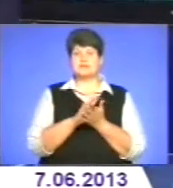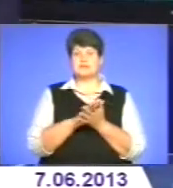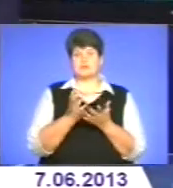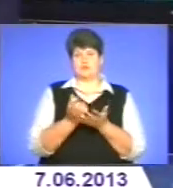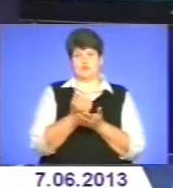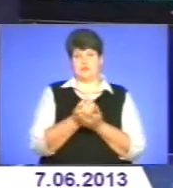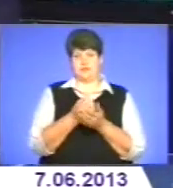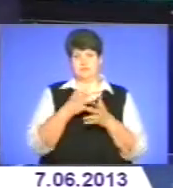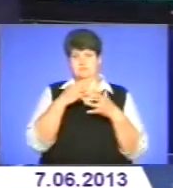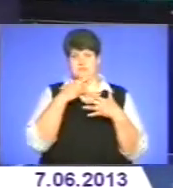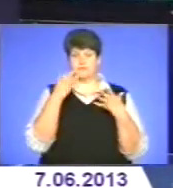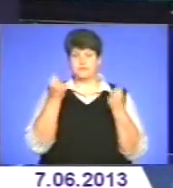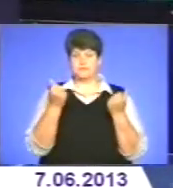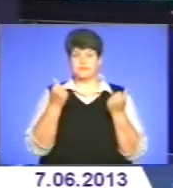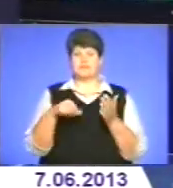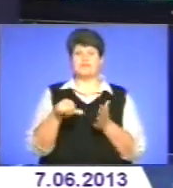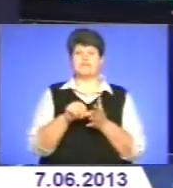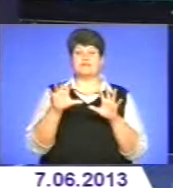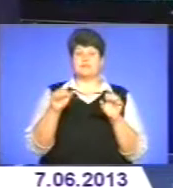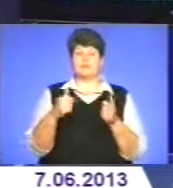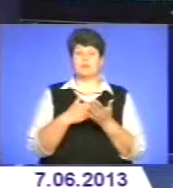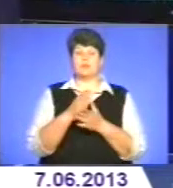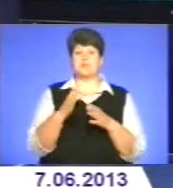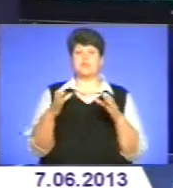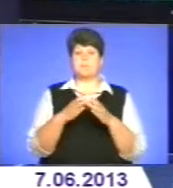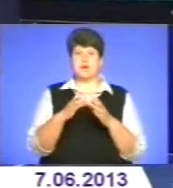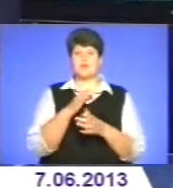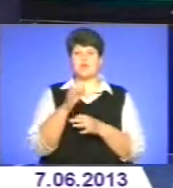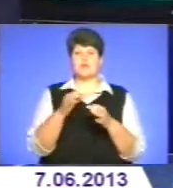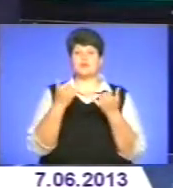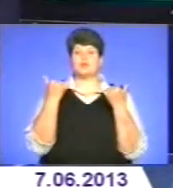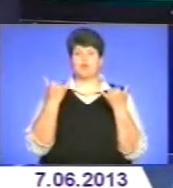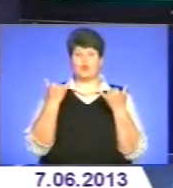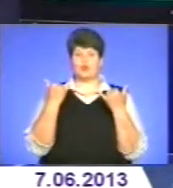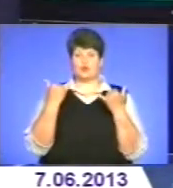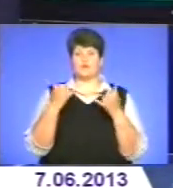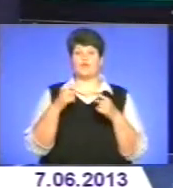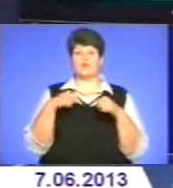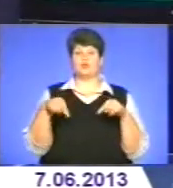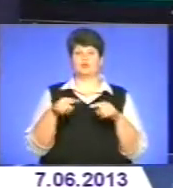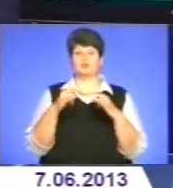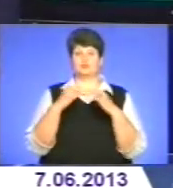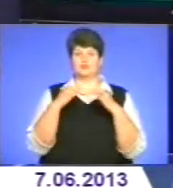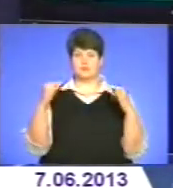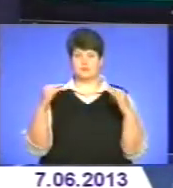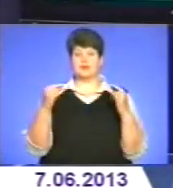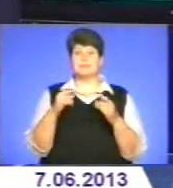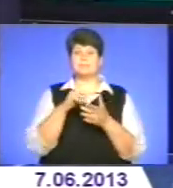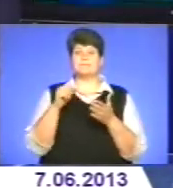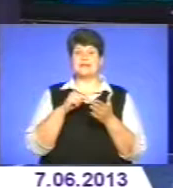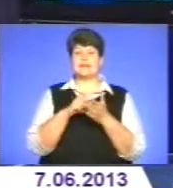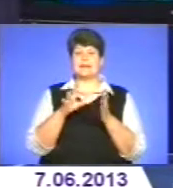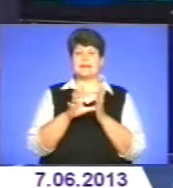Представники влади та політичних партій обговорили сьогодні у форматі круглого столу нагальні питання